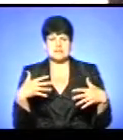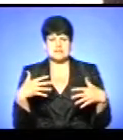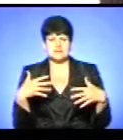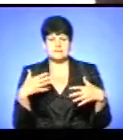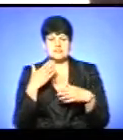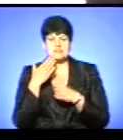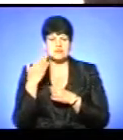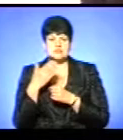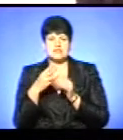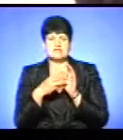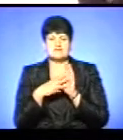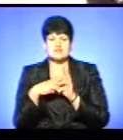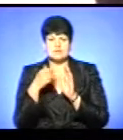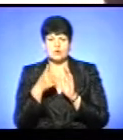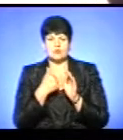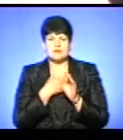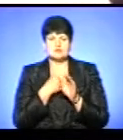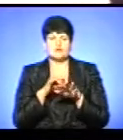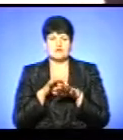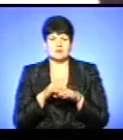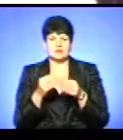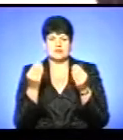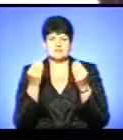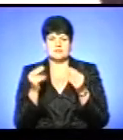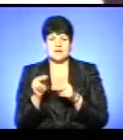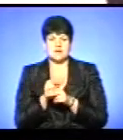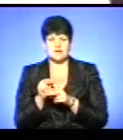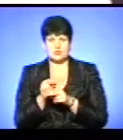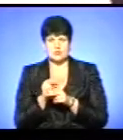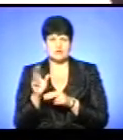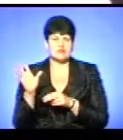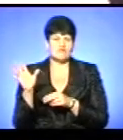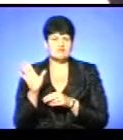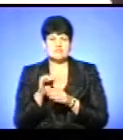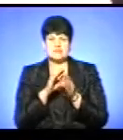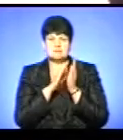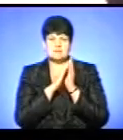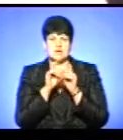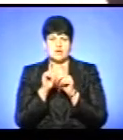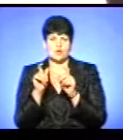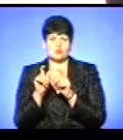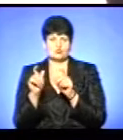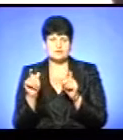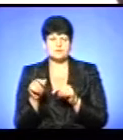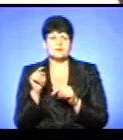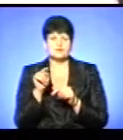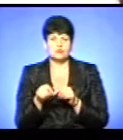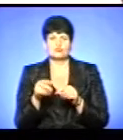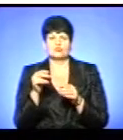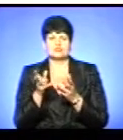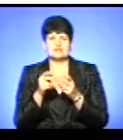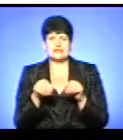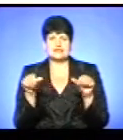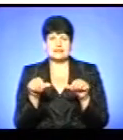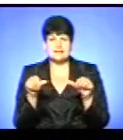За останні 8 років у нас проведено повністю капітальні ремонти всіх спальних корпусів, в тому числі їдальні і